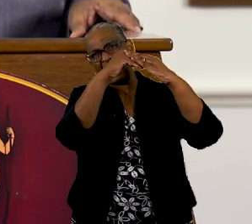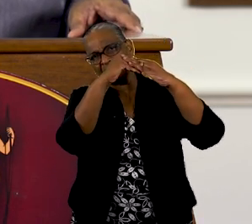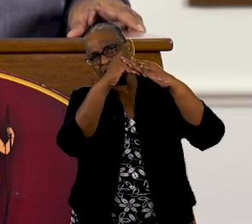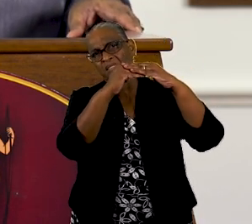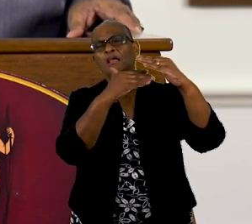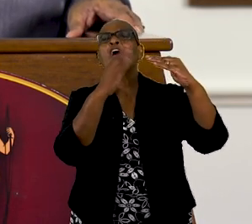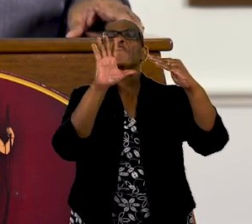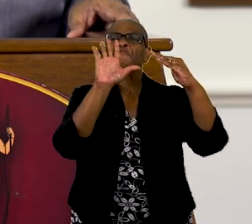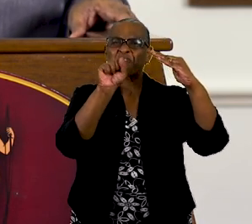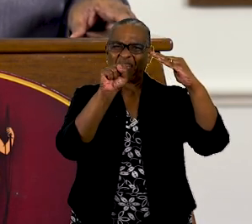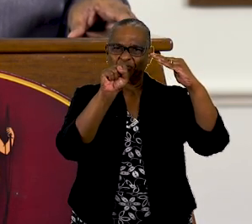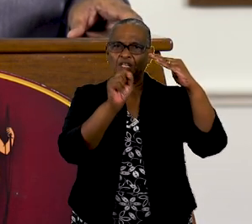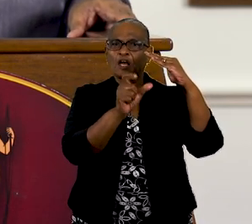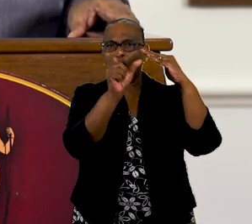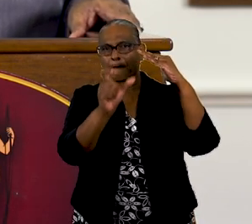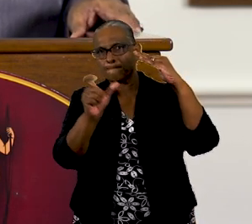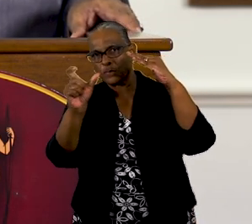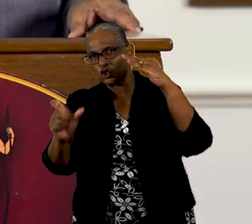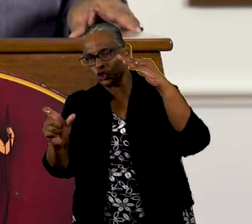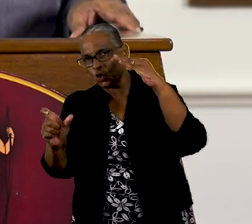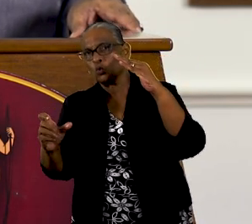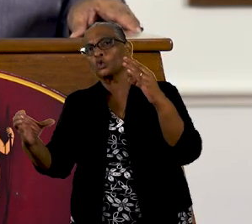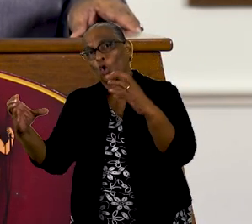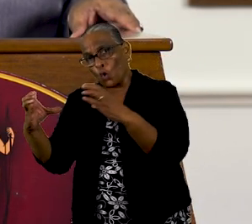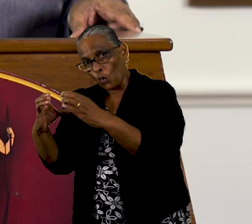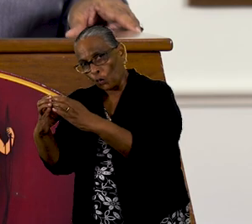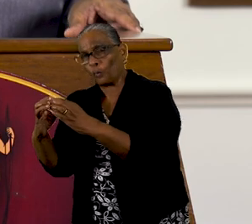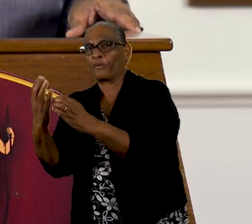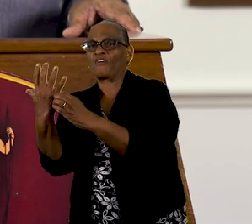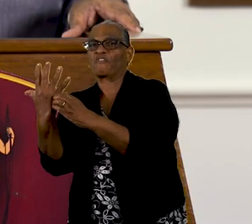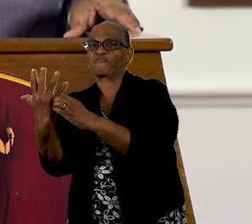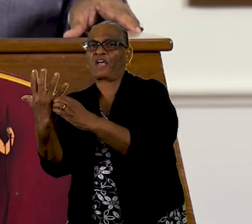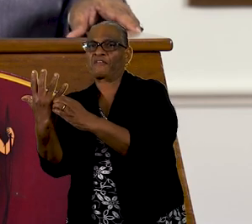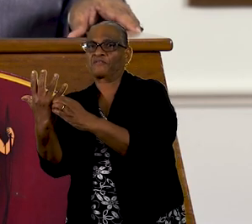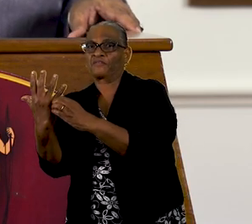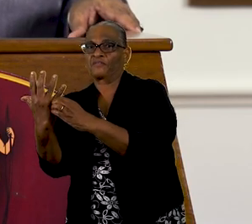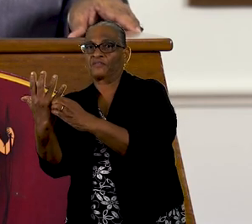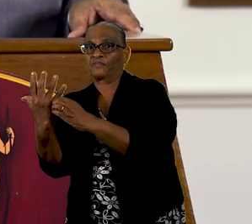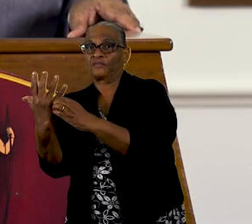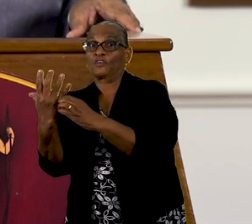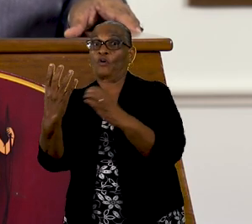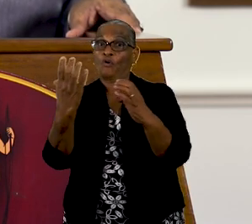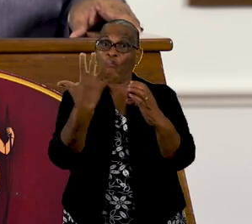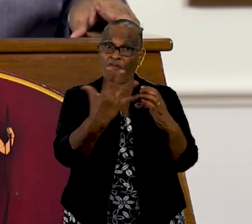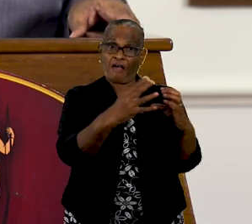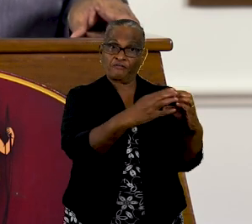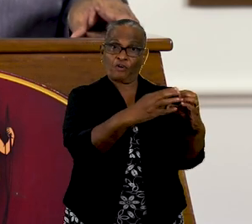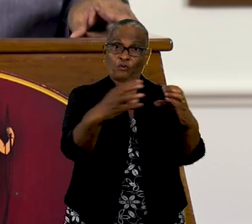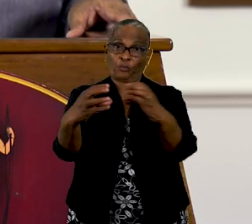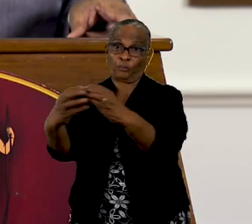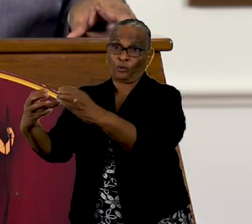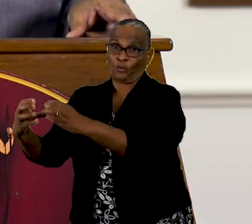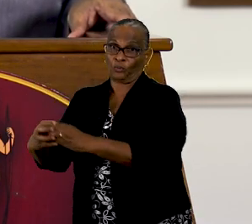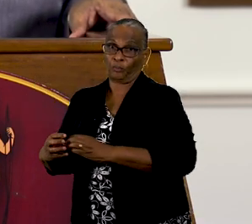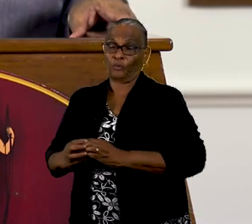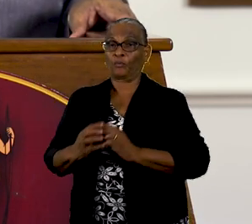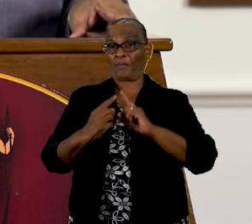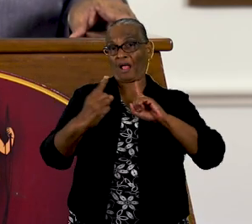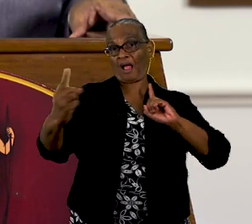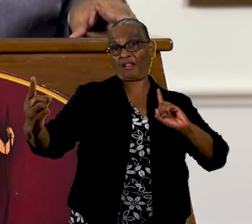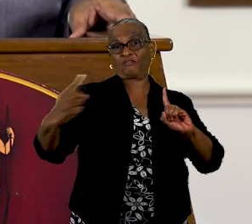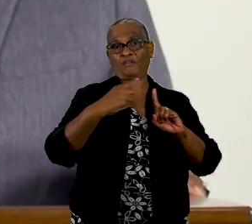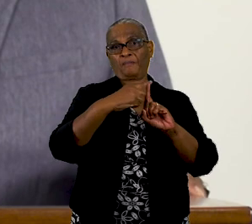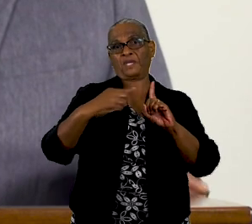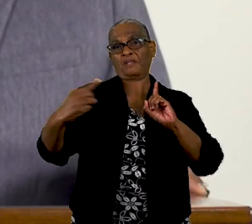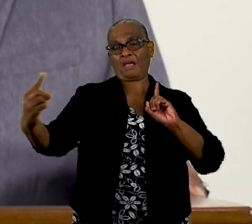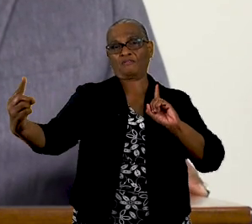van 50 personen in groepen van 5, met inachtneming van de anderhalve meter afstand.